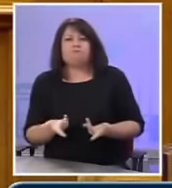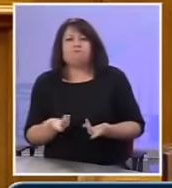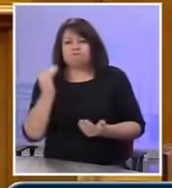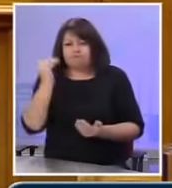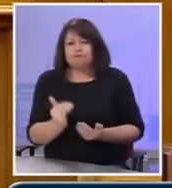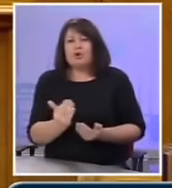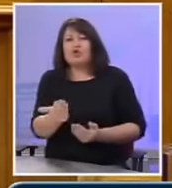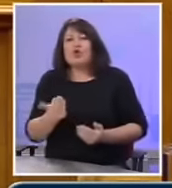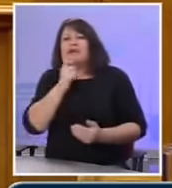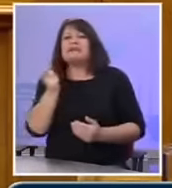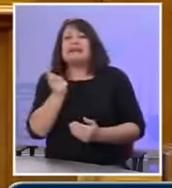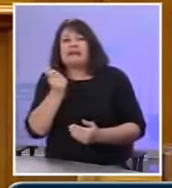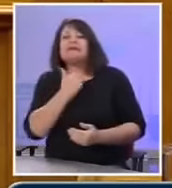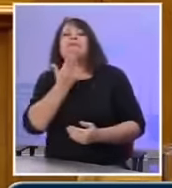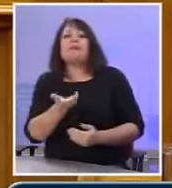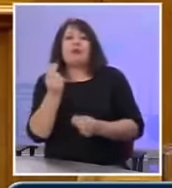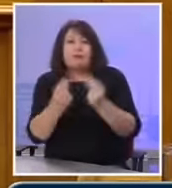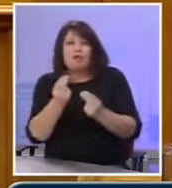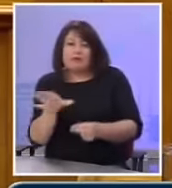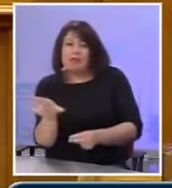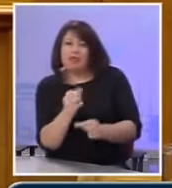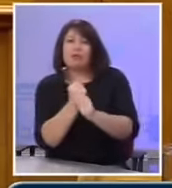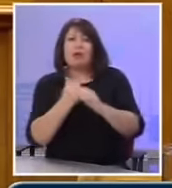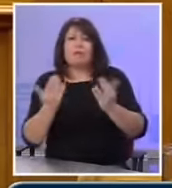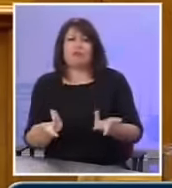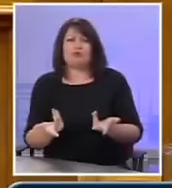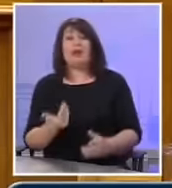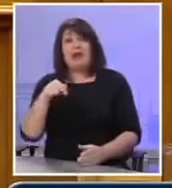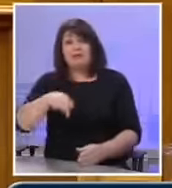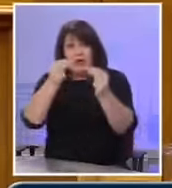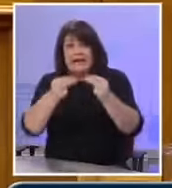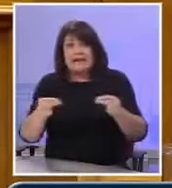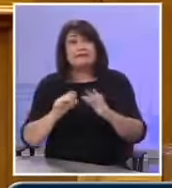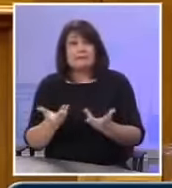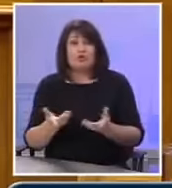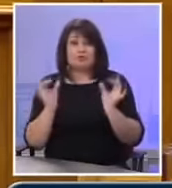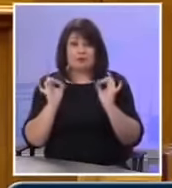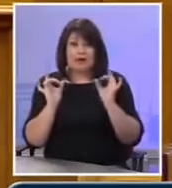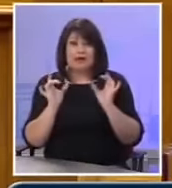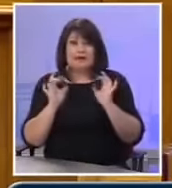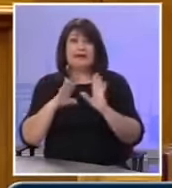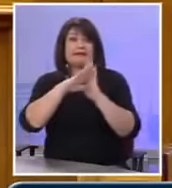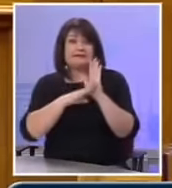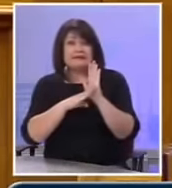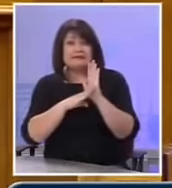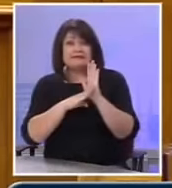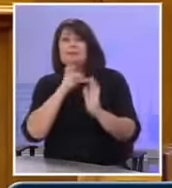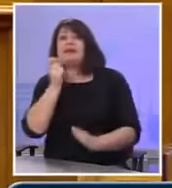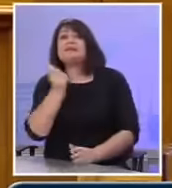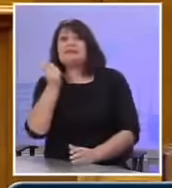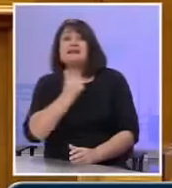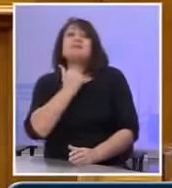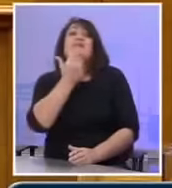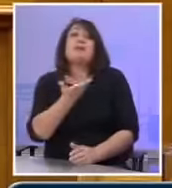προώρες συντάξεις. Έχει πρόβλημα να βρει δουλειά, αλλά η απάντηση σε αυτό είναι ότι κανένα σύστημα των συντάξεων